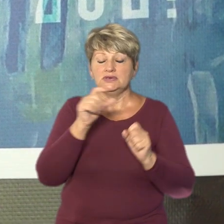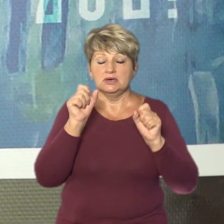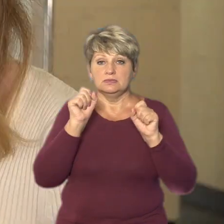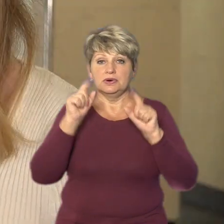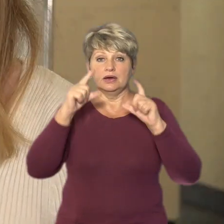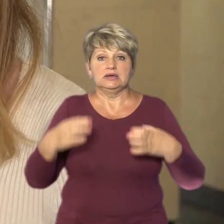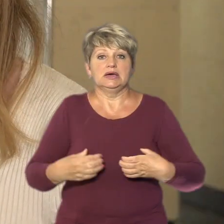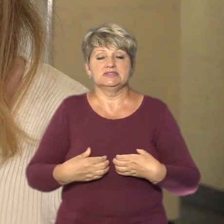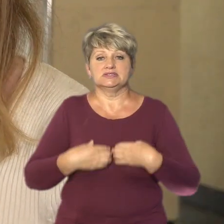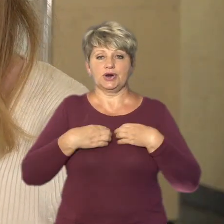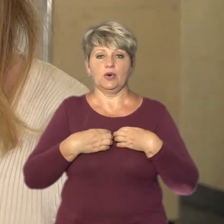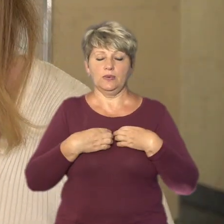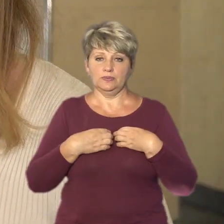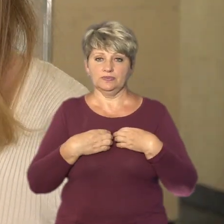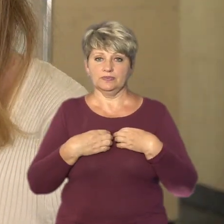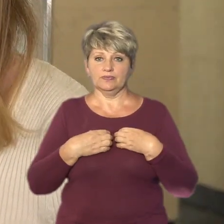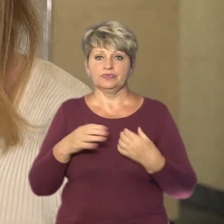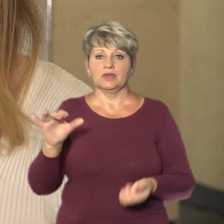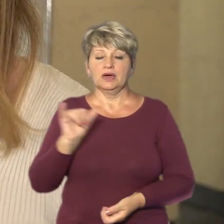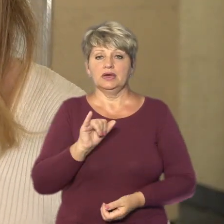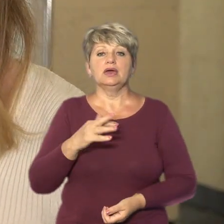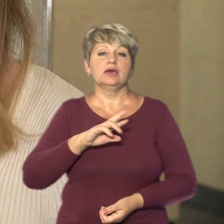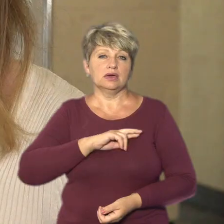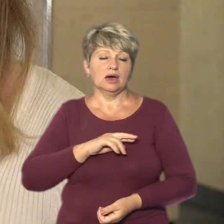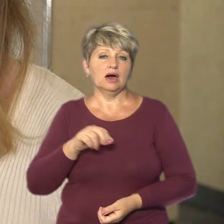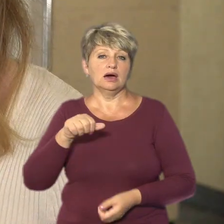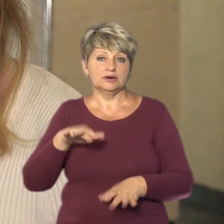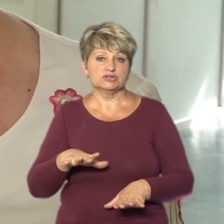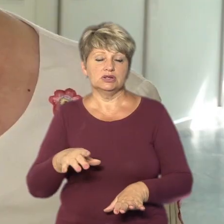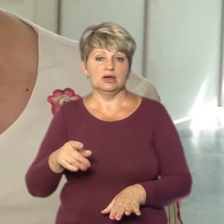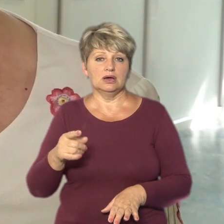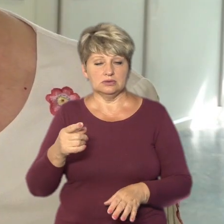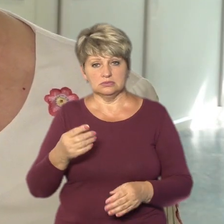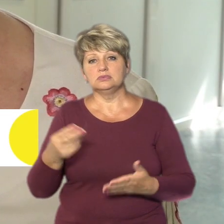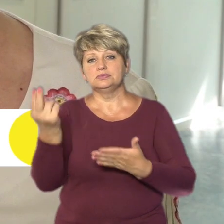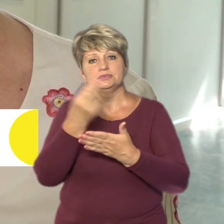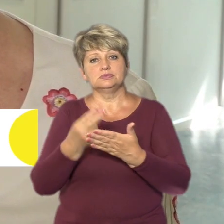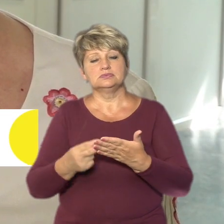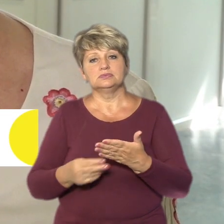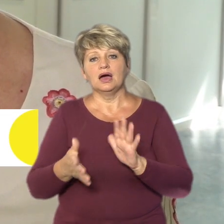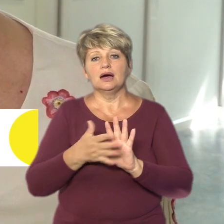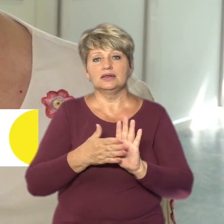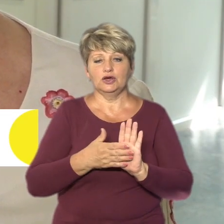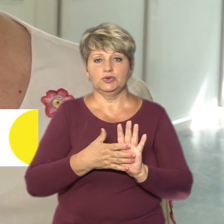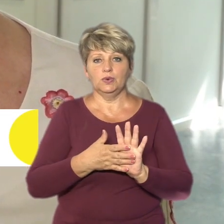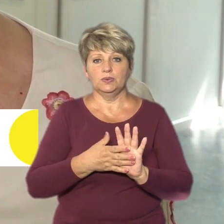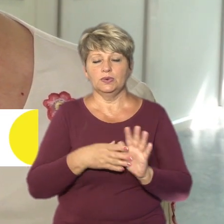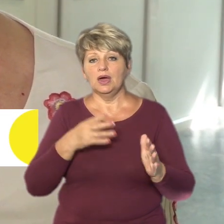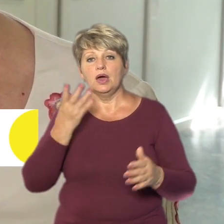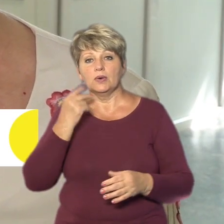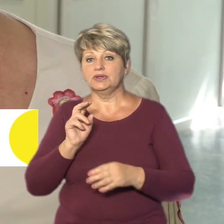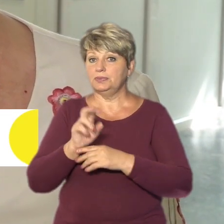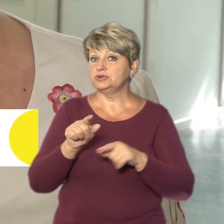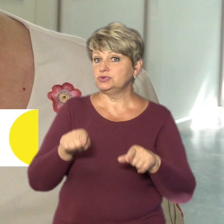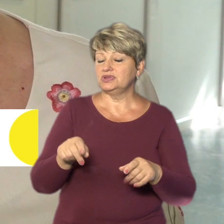від страху, і я вирішила зобразити таку долоню. Тільки коли приходиш сюди і бачиш ці плакати,